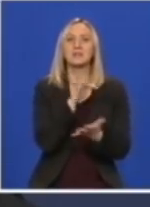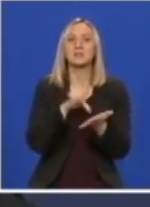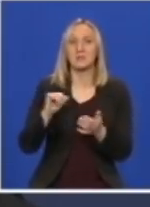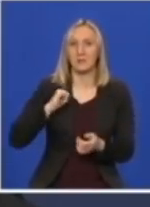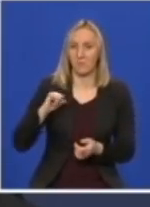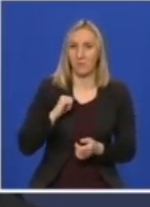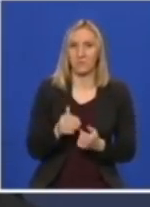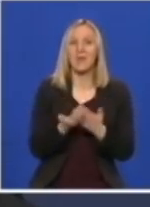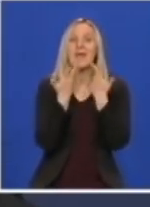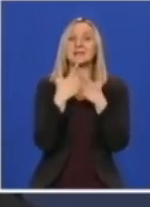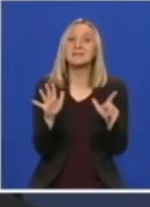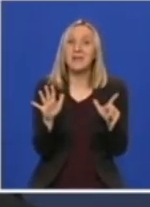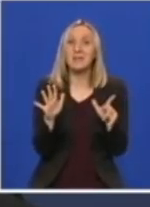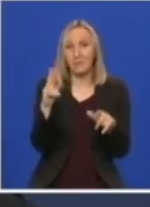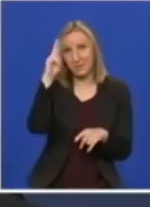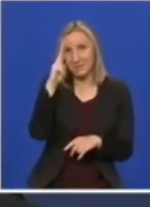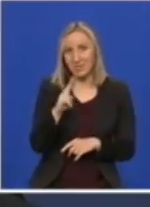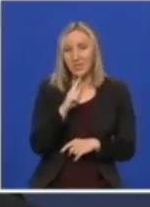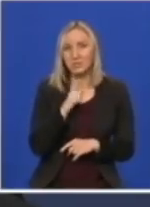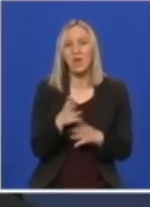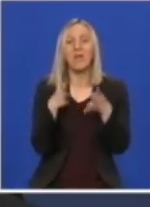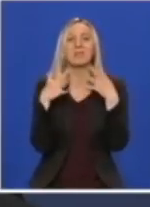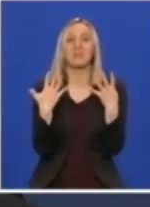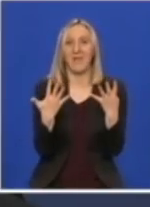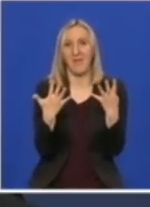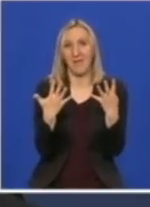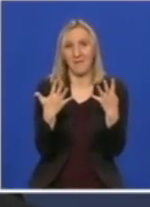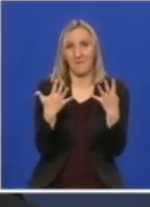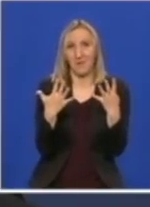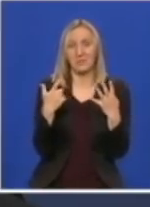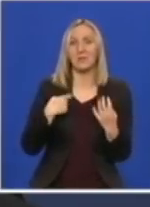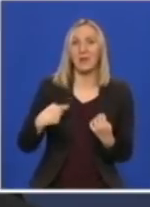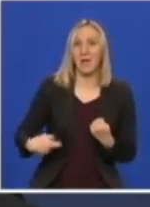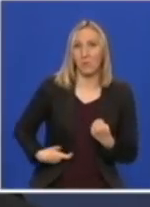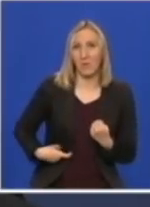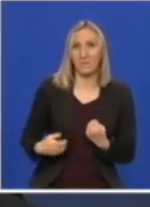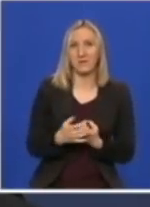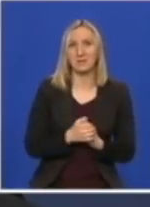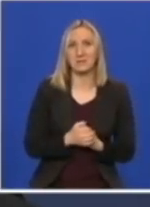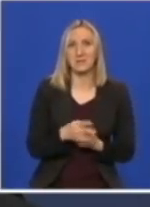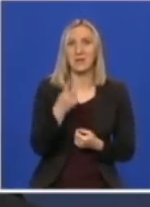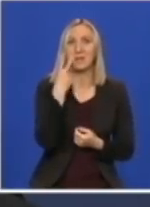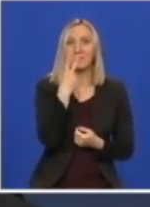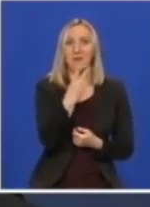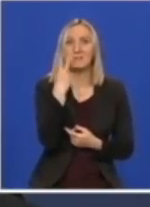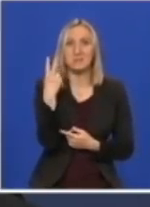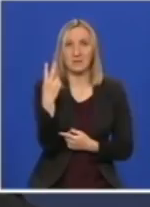17 u kliničkom centru Niš, 9 u kliničkom centru Kragujevac, 22